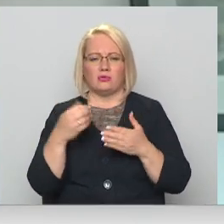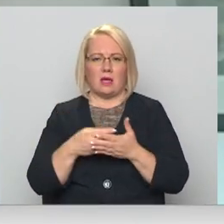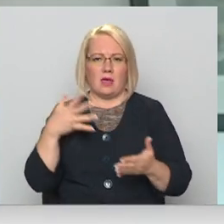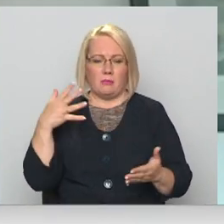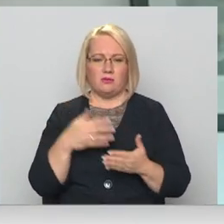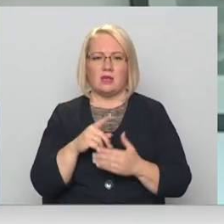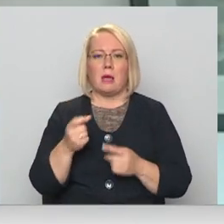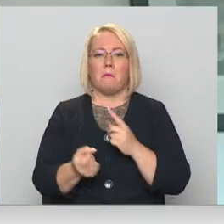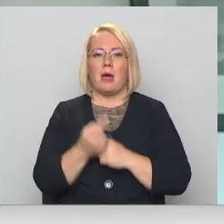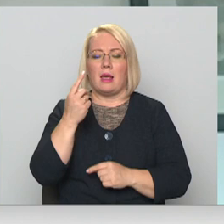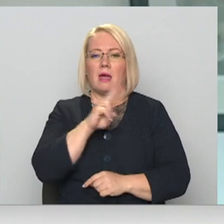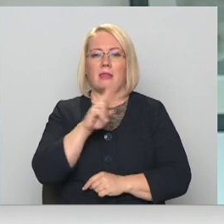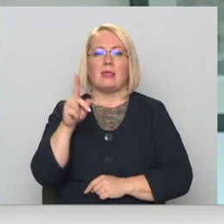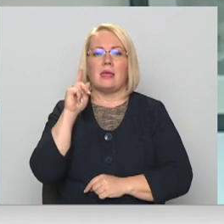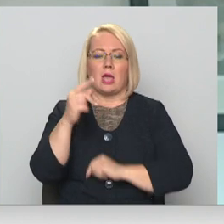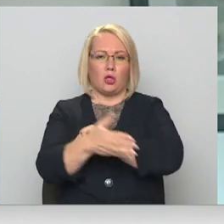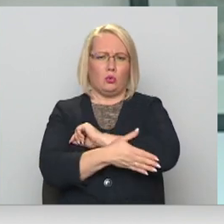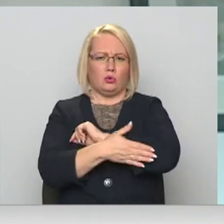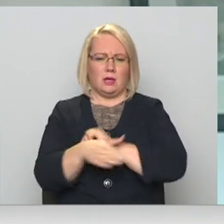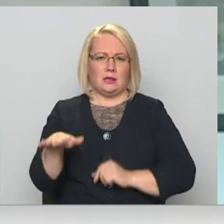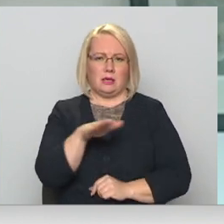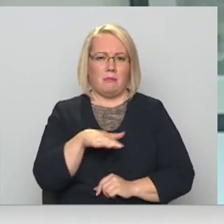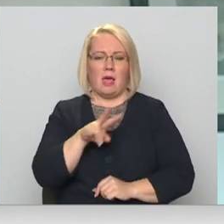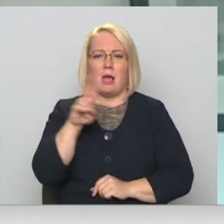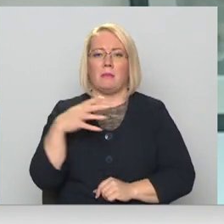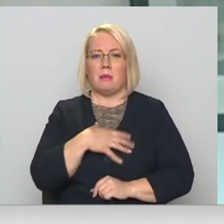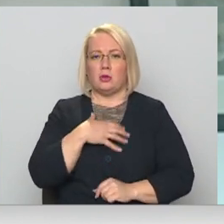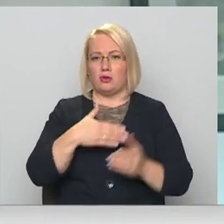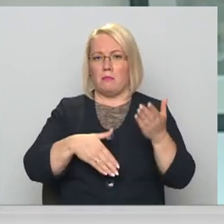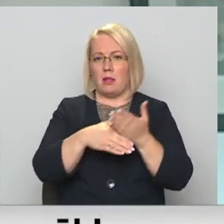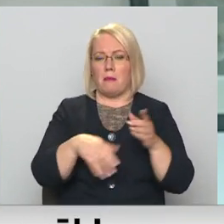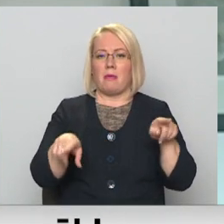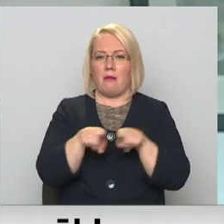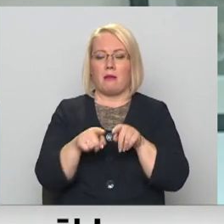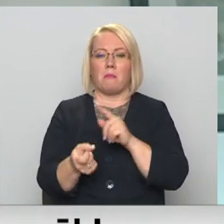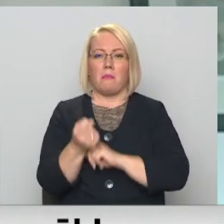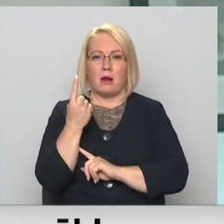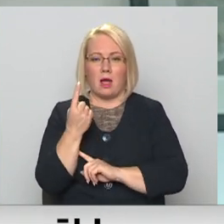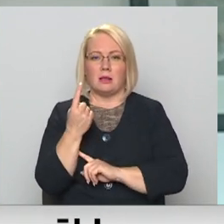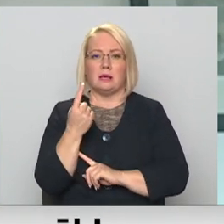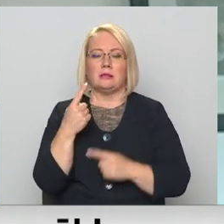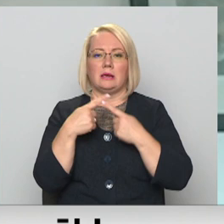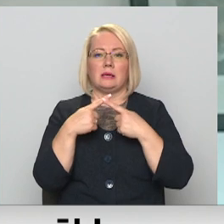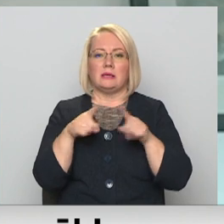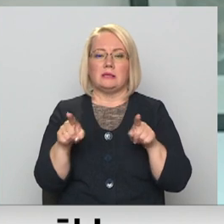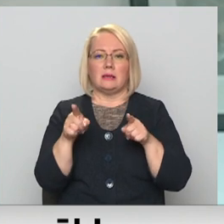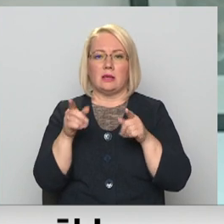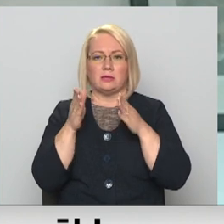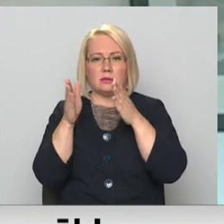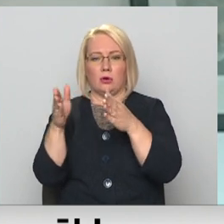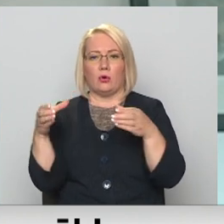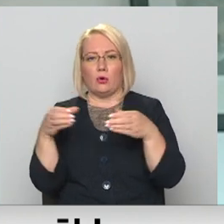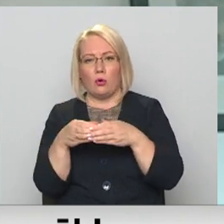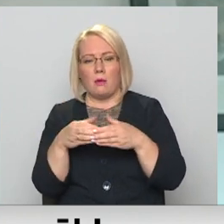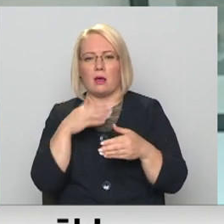trūcīgo ģimenes, kā viņa nepieciešama palīdzība, bet droši vien parādīsies citas fokusas grupas, kā